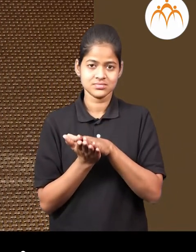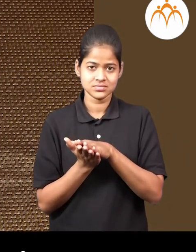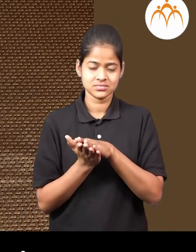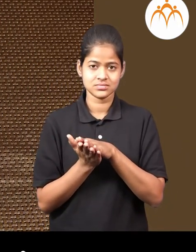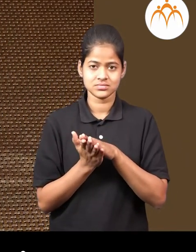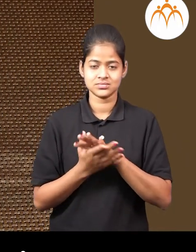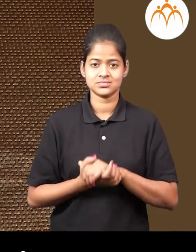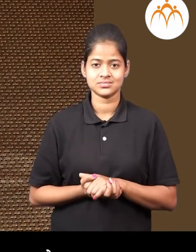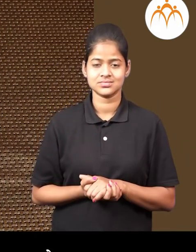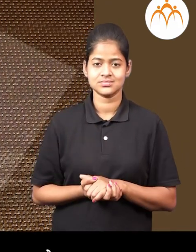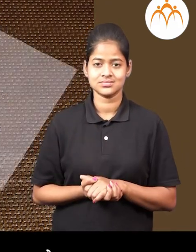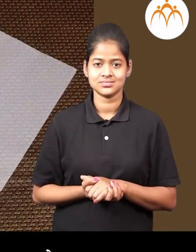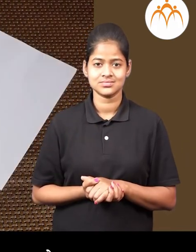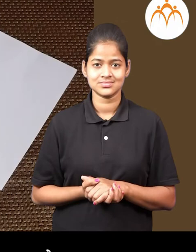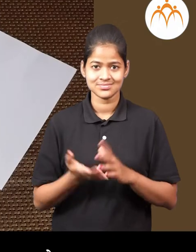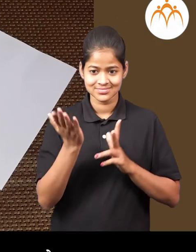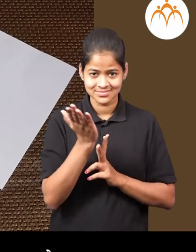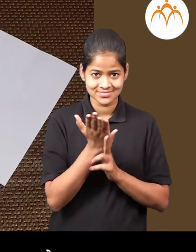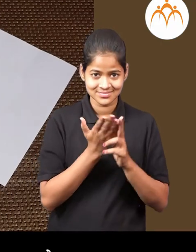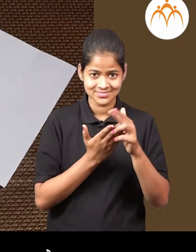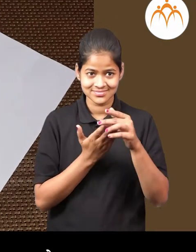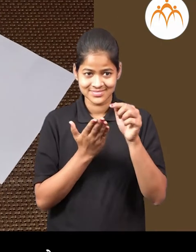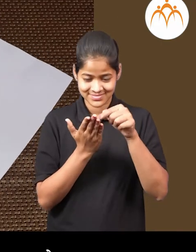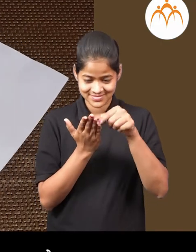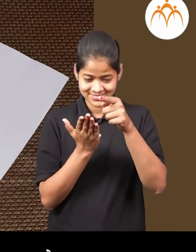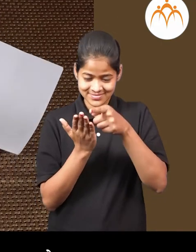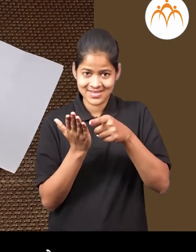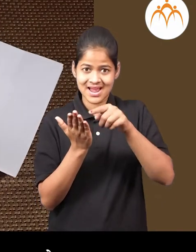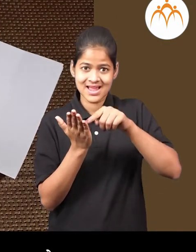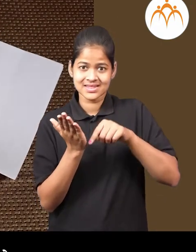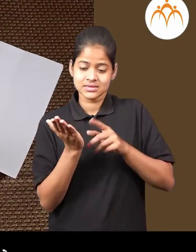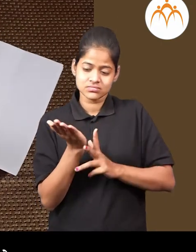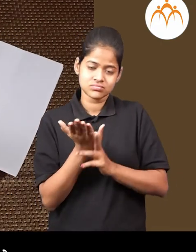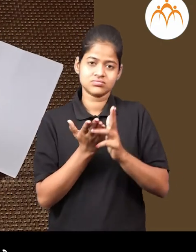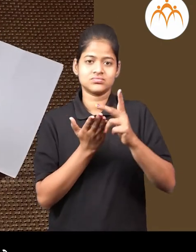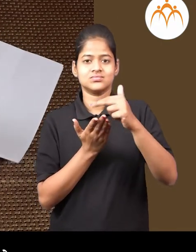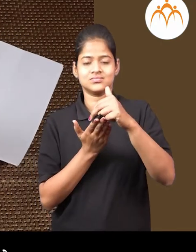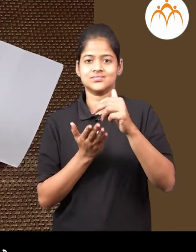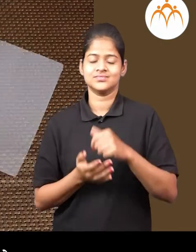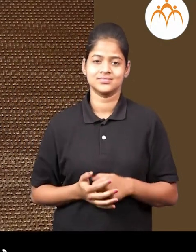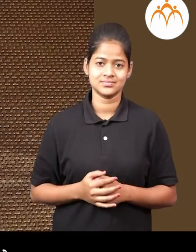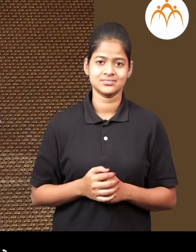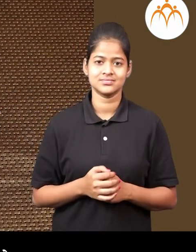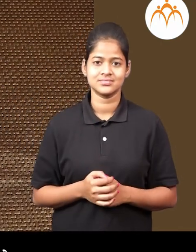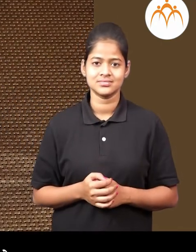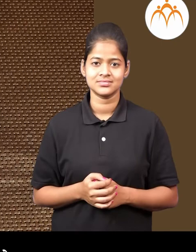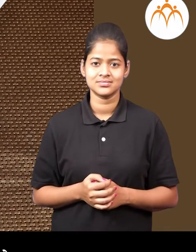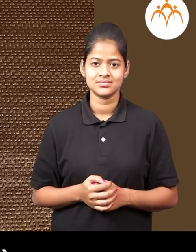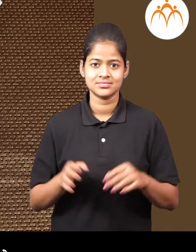मद घडी घातली। आता, हे आरध्या भागा चित्रकाईल। कात्रीन, हे आसा